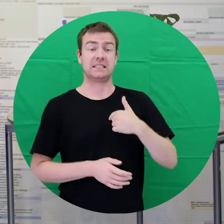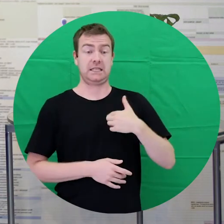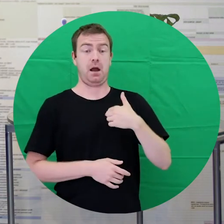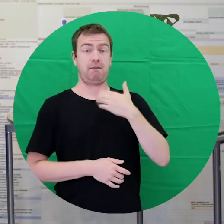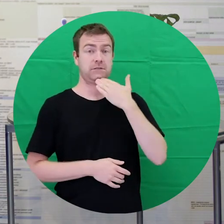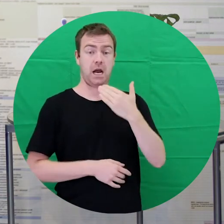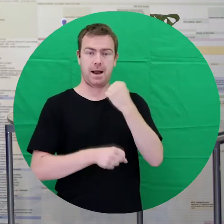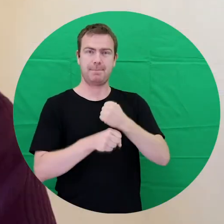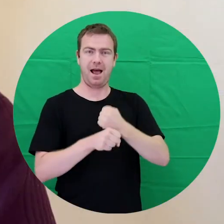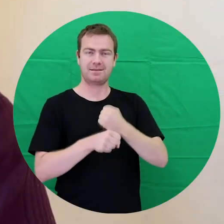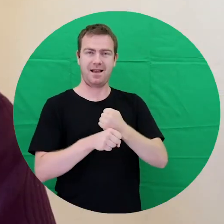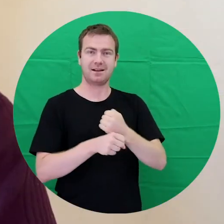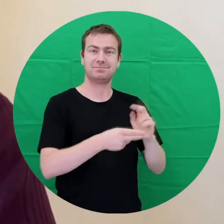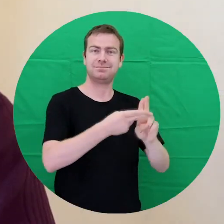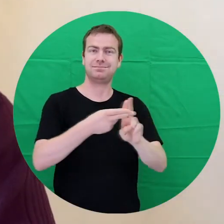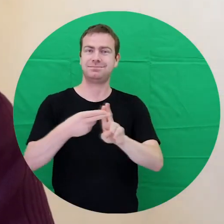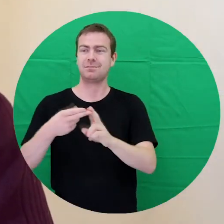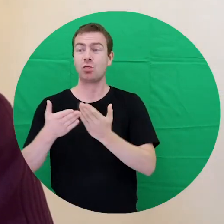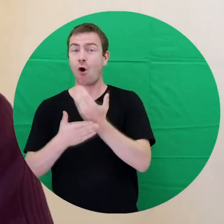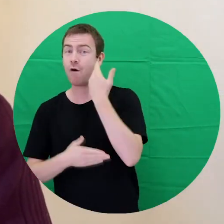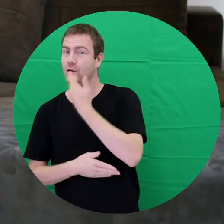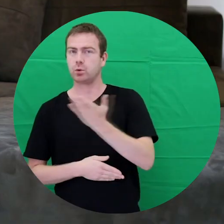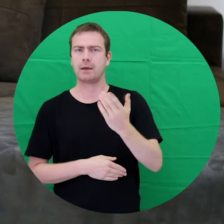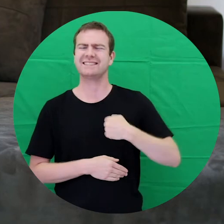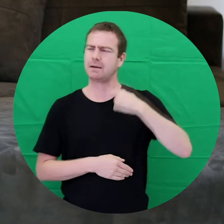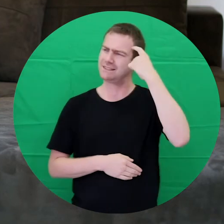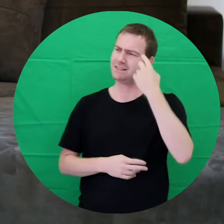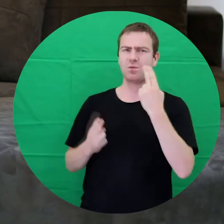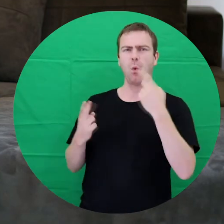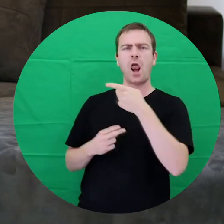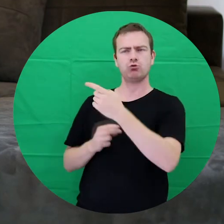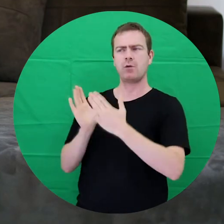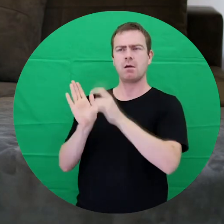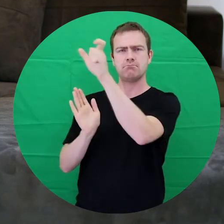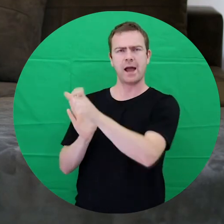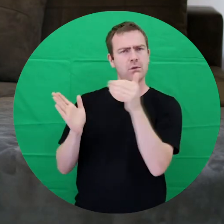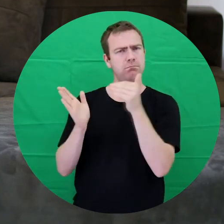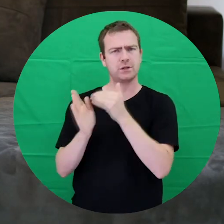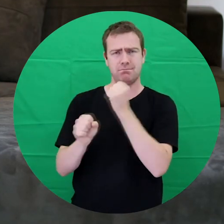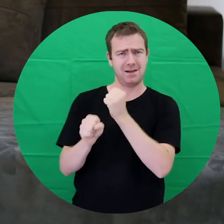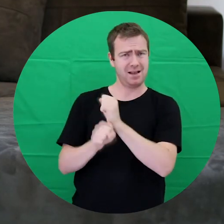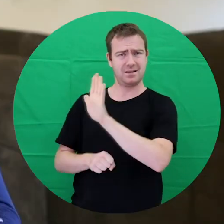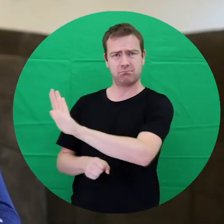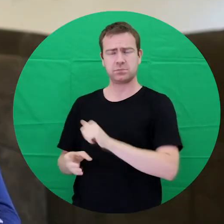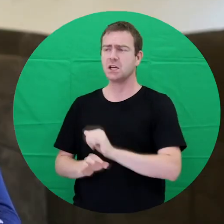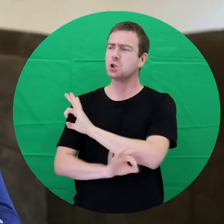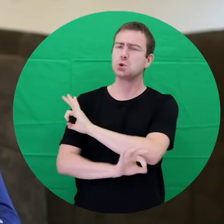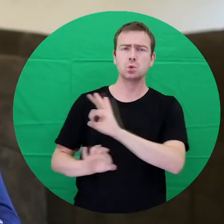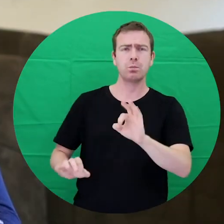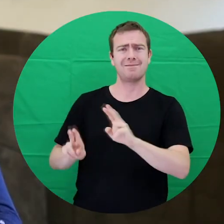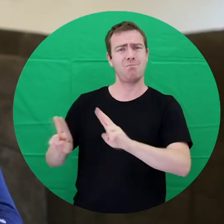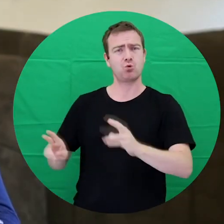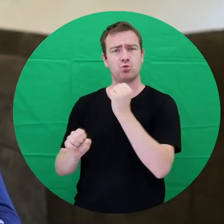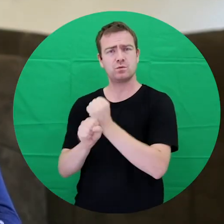spoznal. Som spoznal dobrých ľudí. Veľmi je to veľmi dôležité, aby ľudia ako Majko pracovali. Je to super